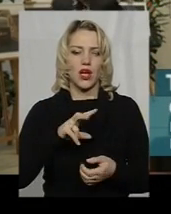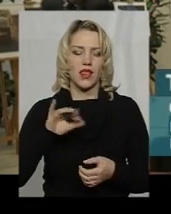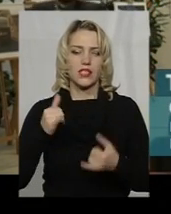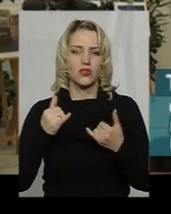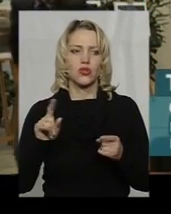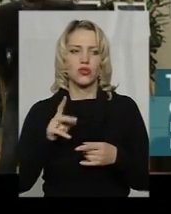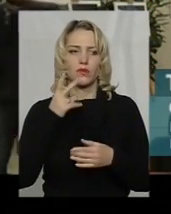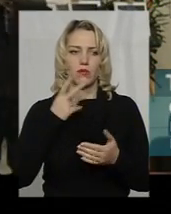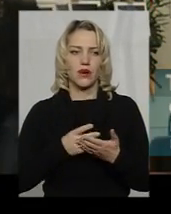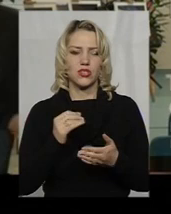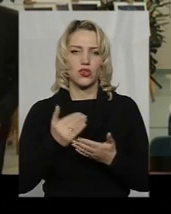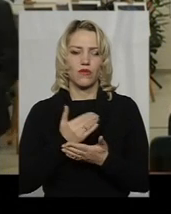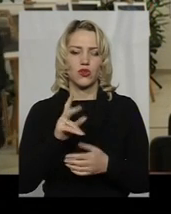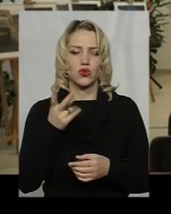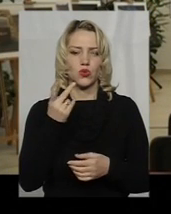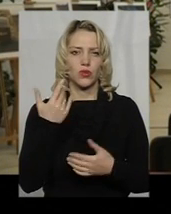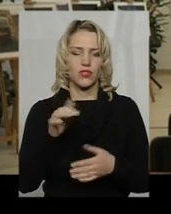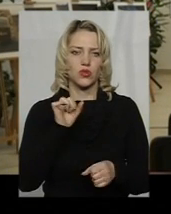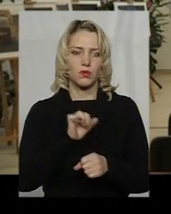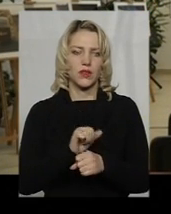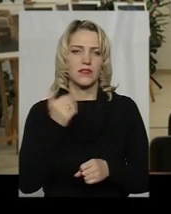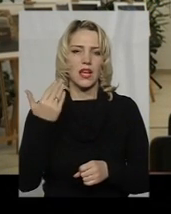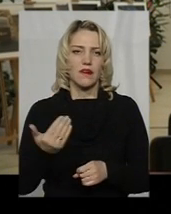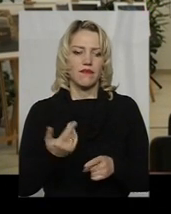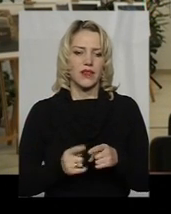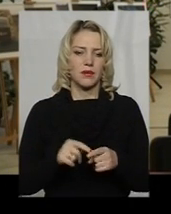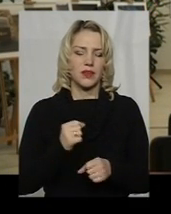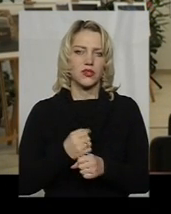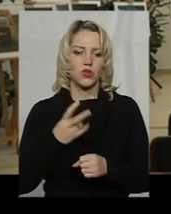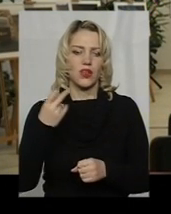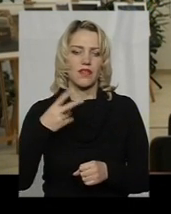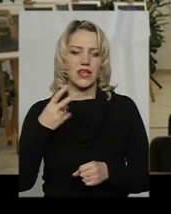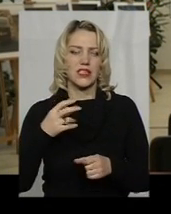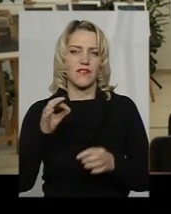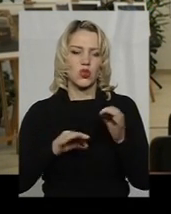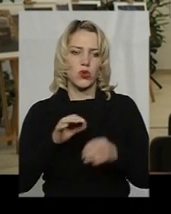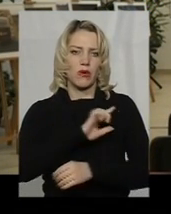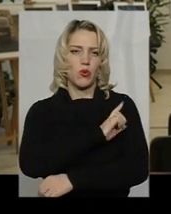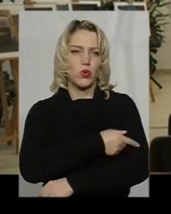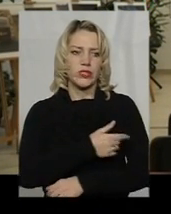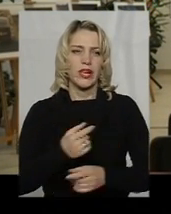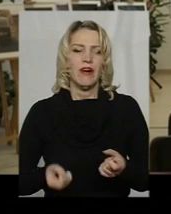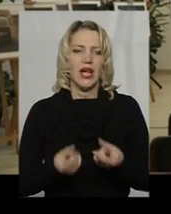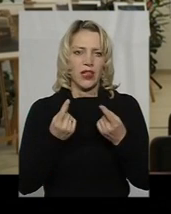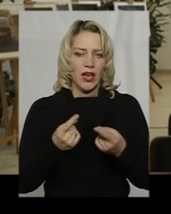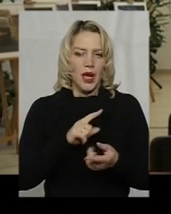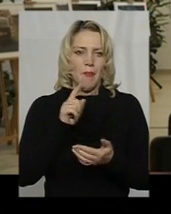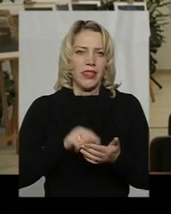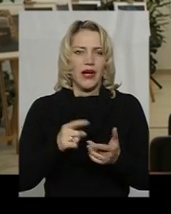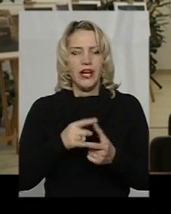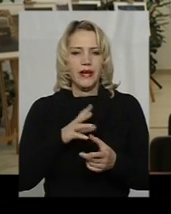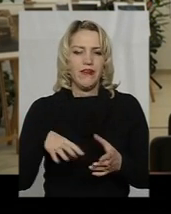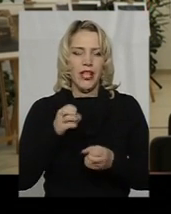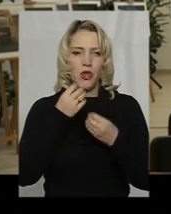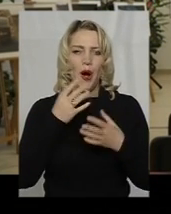побачили новину, що і другий зупинився. Тобто він працює до 20% потужності. І виникає питання, чи все гаразд з атомною.